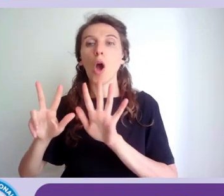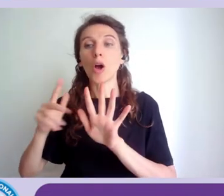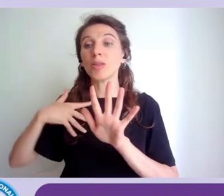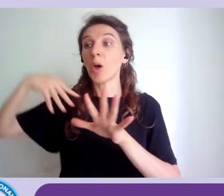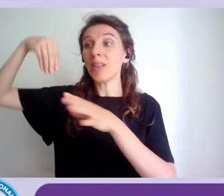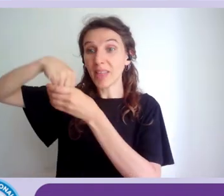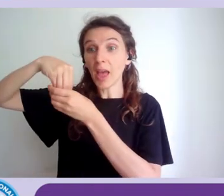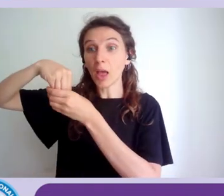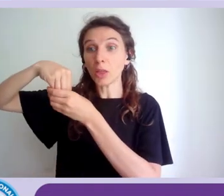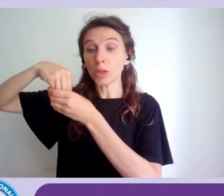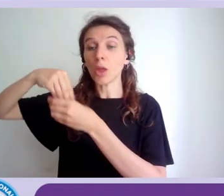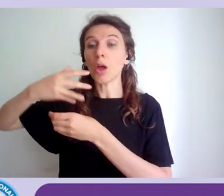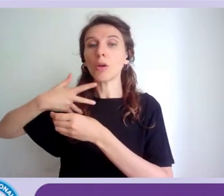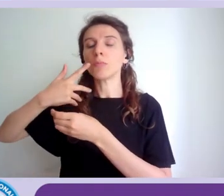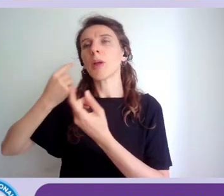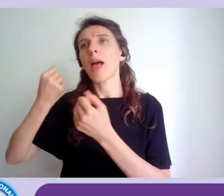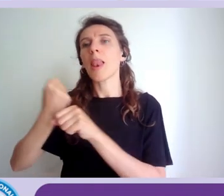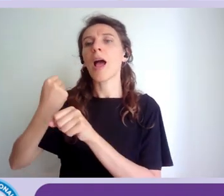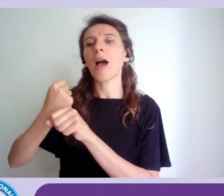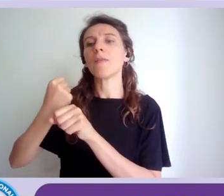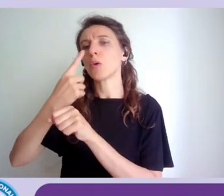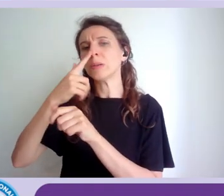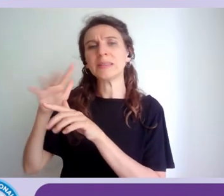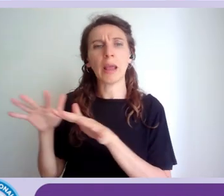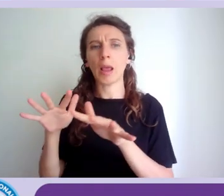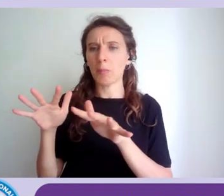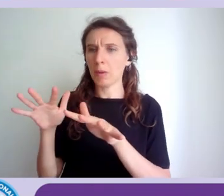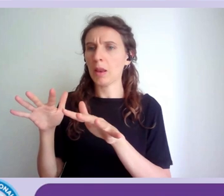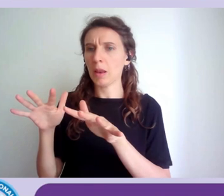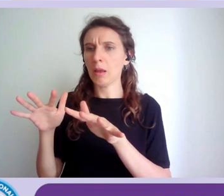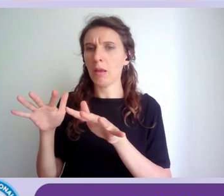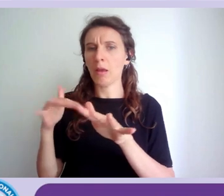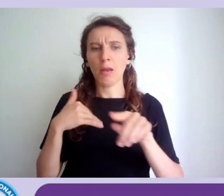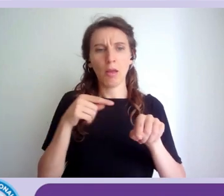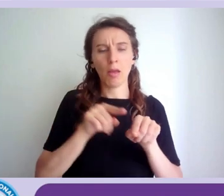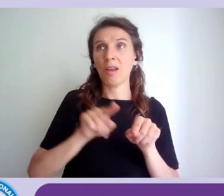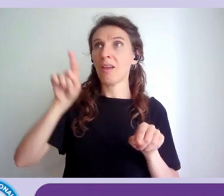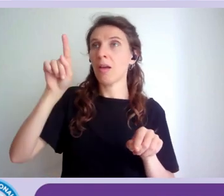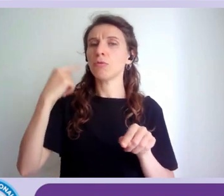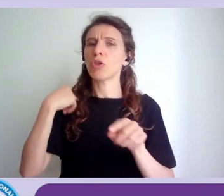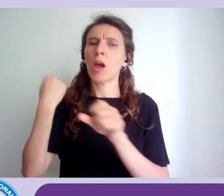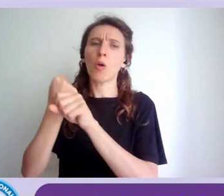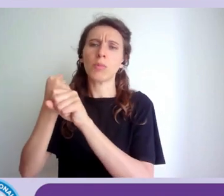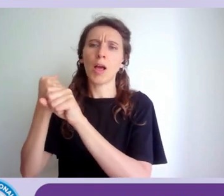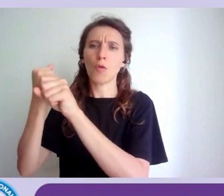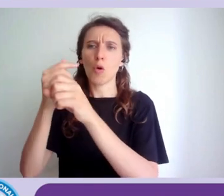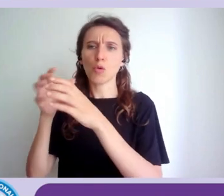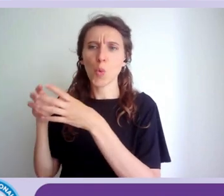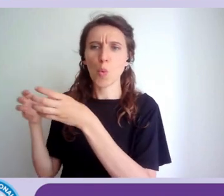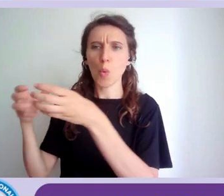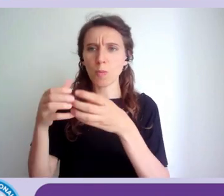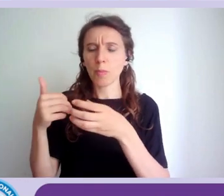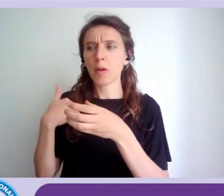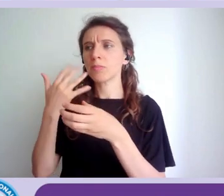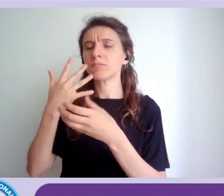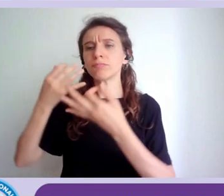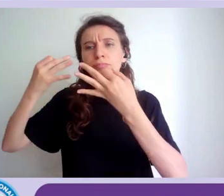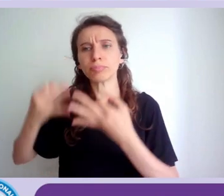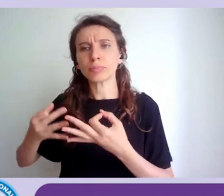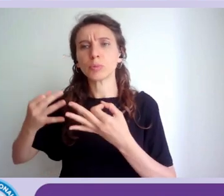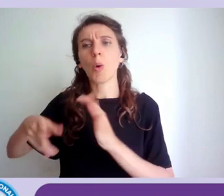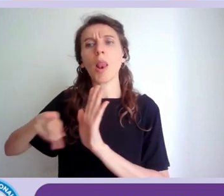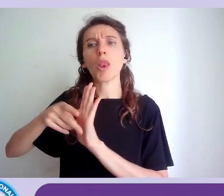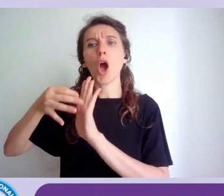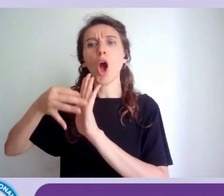interno vengono svolte attività similari dove esistono dei gruppi di lavoro anche in questo caso che si occupano di definire norme